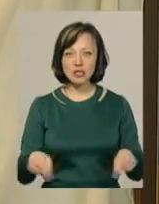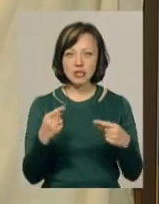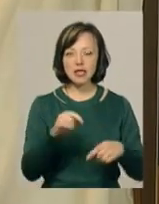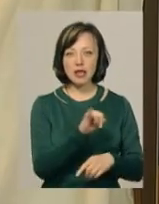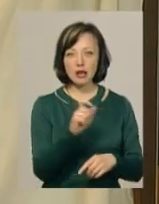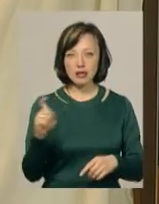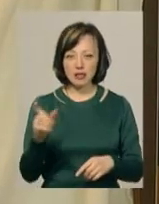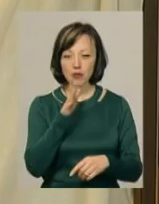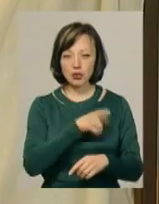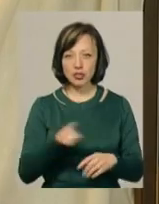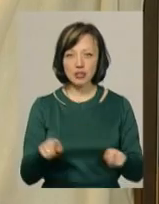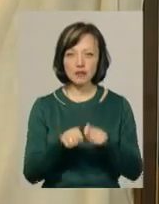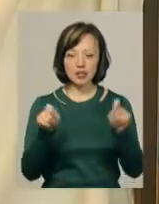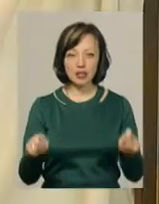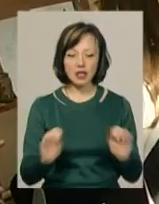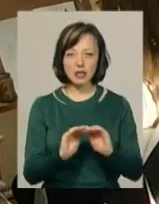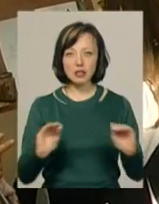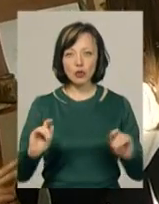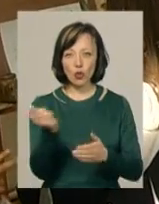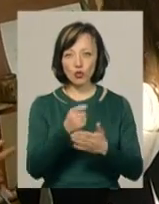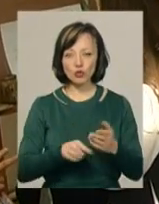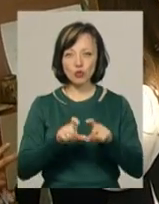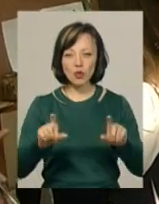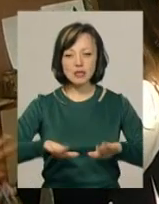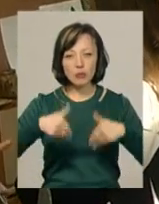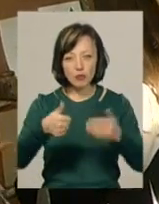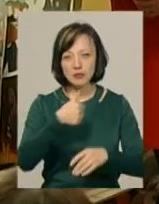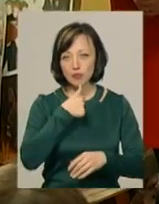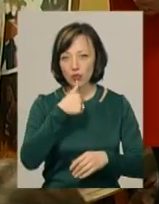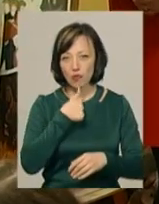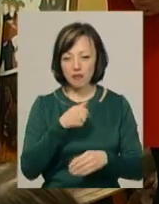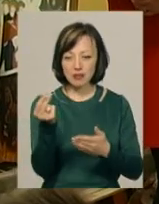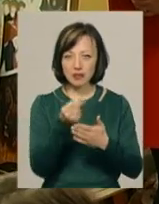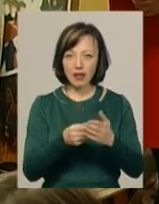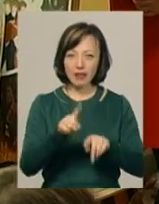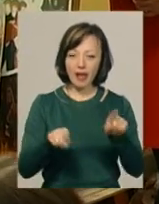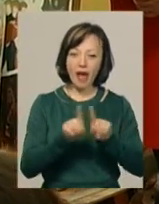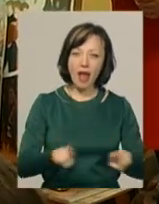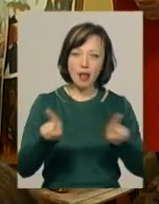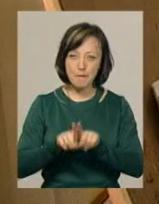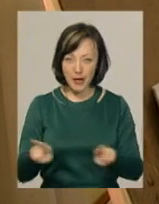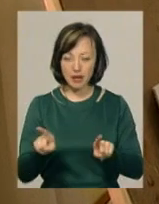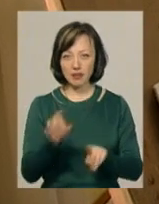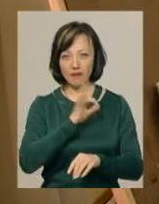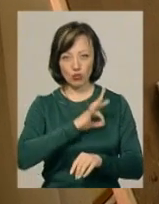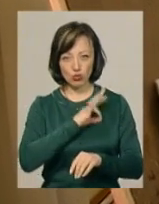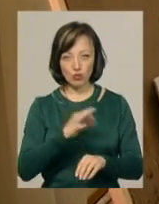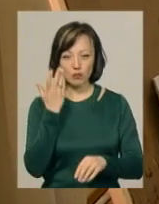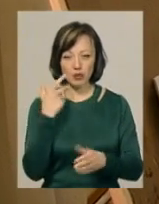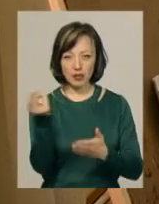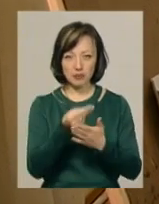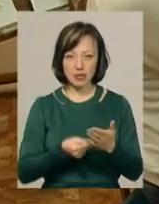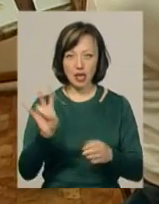Христа». Під час відкриття вихованцям Хмельницької художньої школи запропонували спробувати відтворити деякі з елементів, що їх використовують при